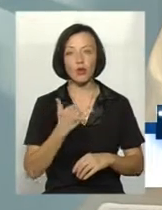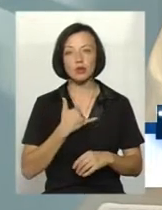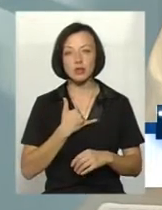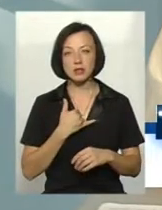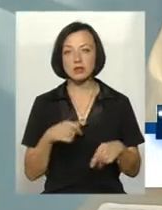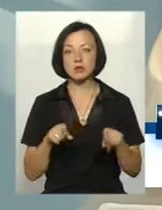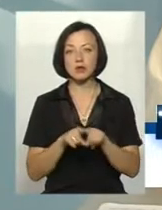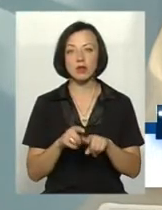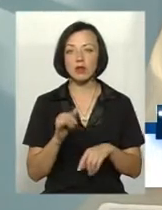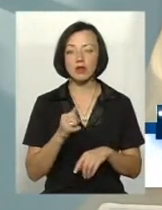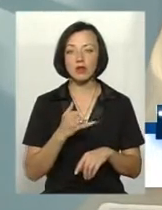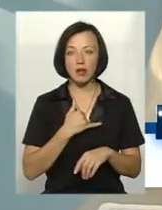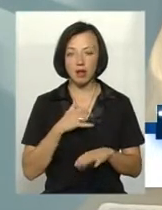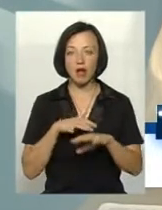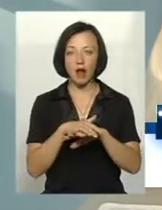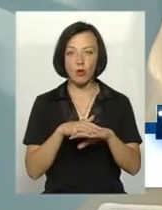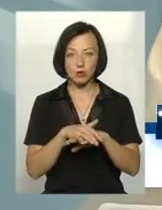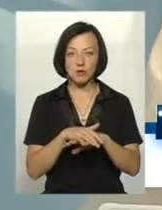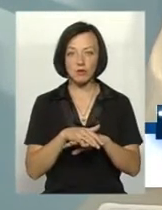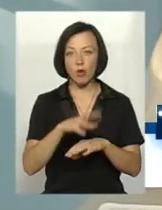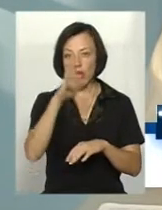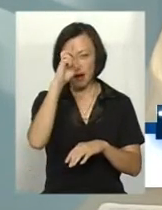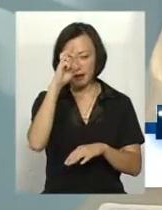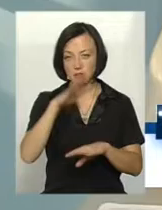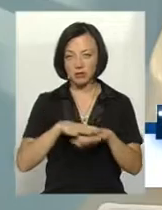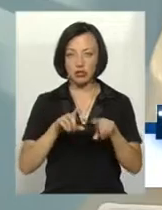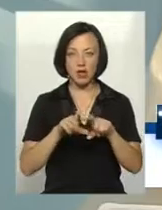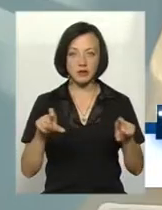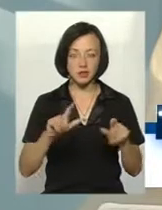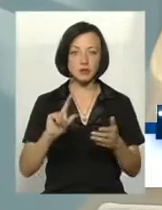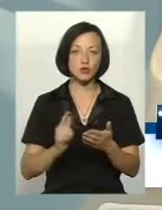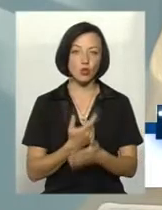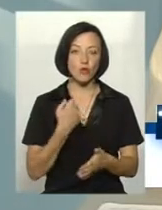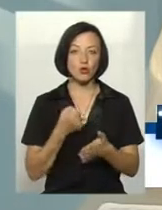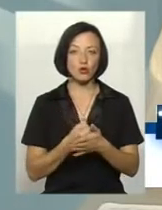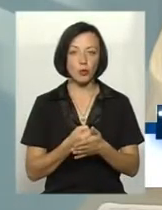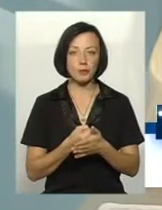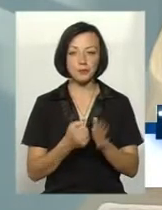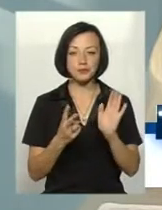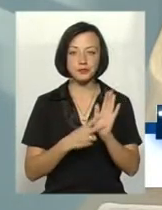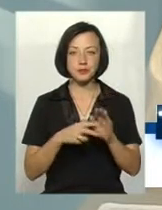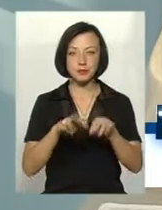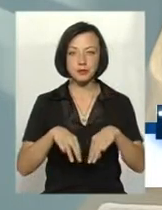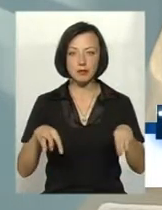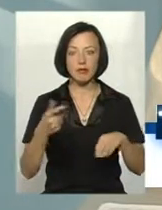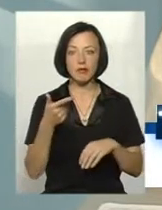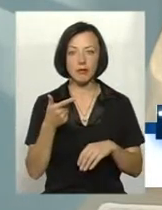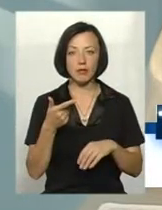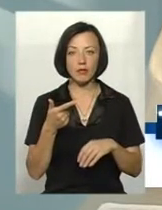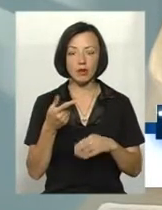також, не в нас, вони на рахунку казначейства знову десь до межах 7 мільйонів коштів.